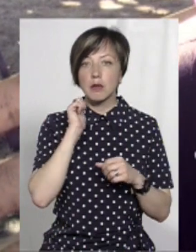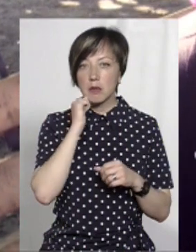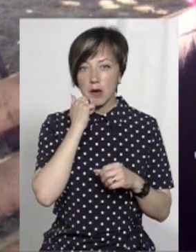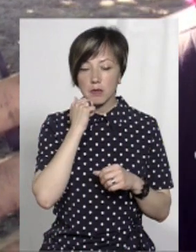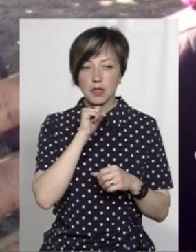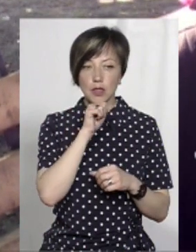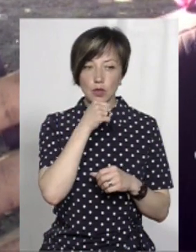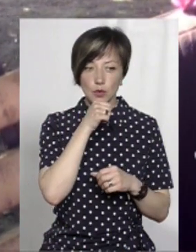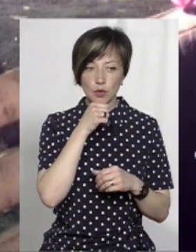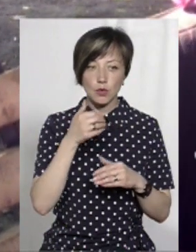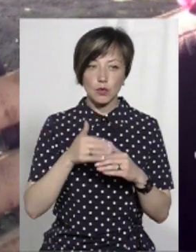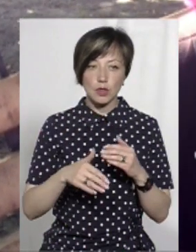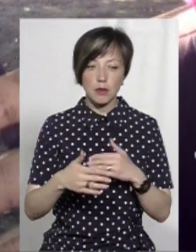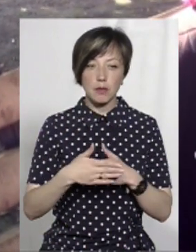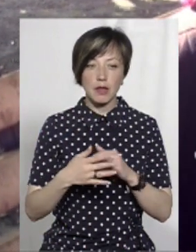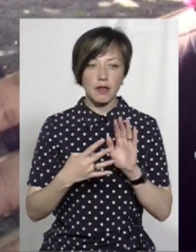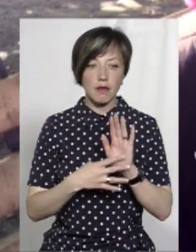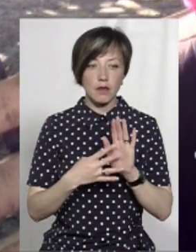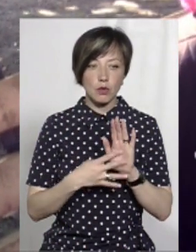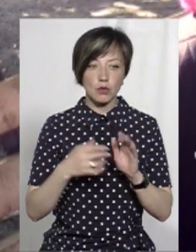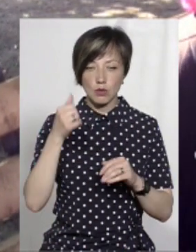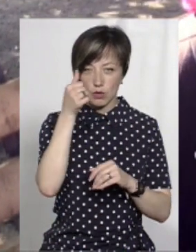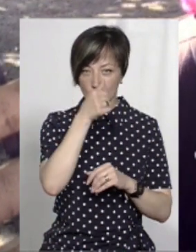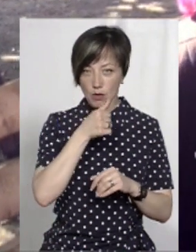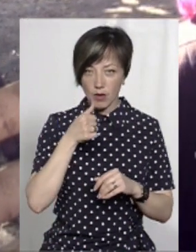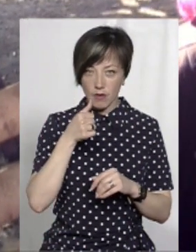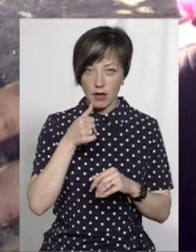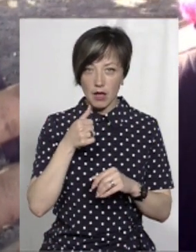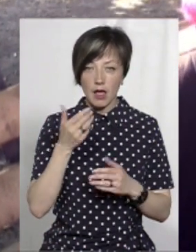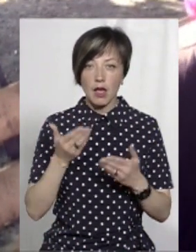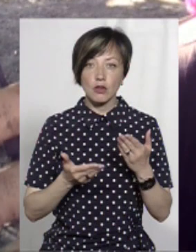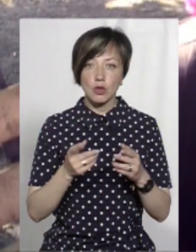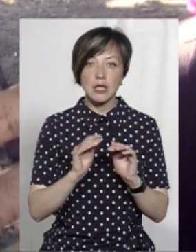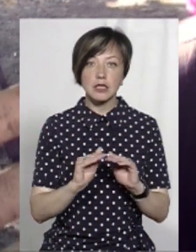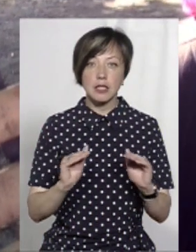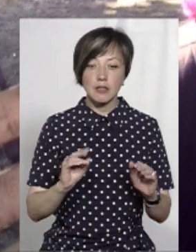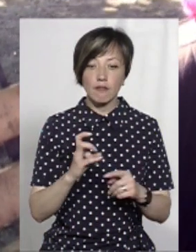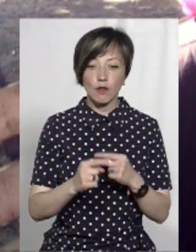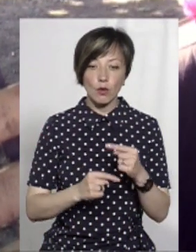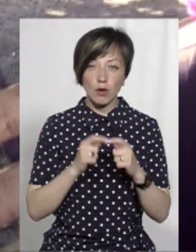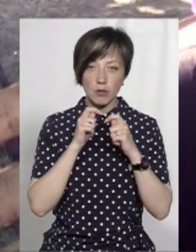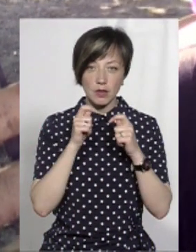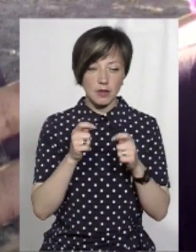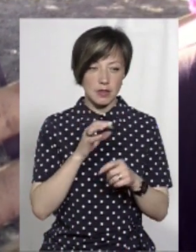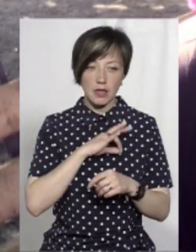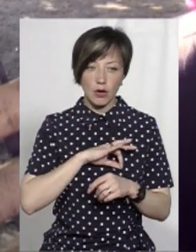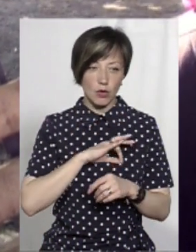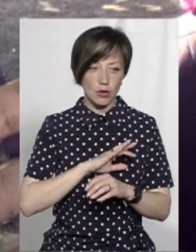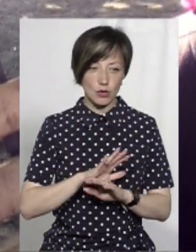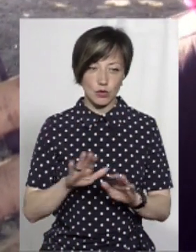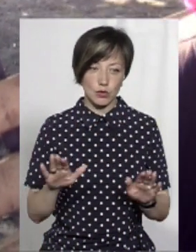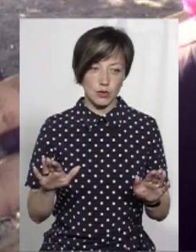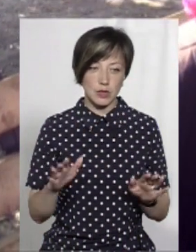той дідусь, якому вже під 90 років, бо за 80, навіть якщо їм діти чи внуки подарили, вони ним не користуються.